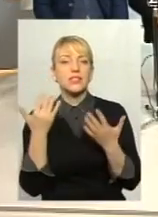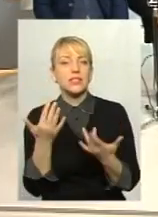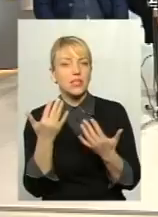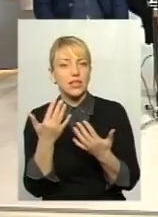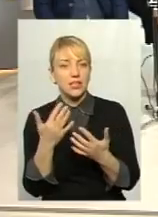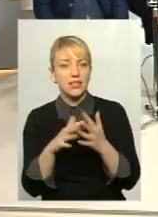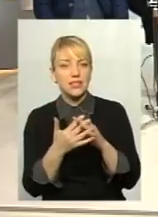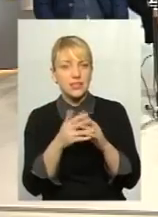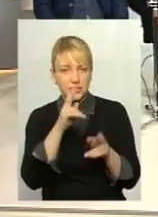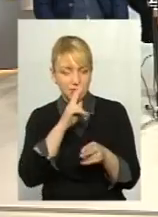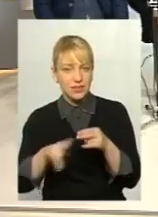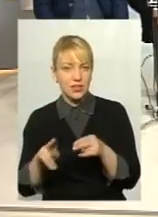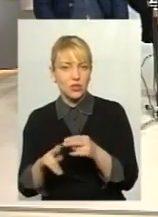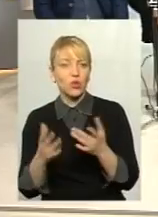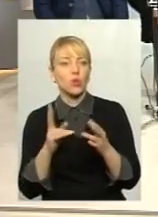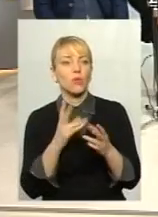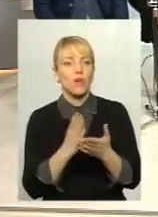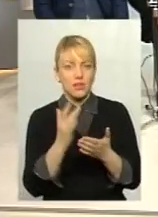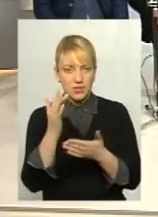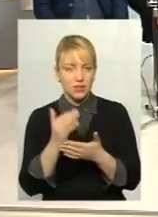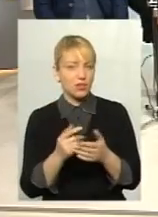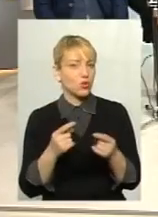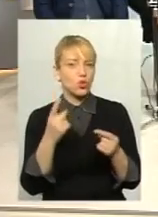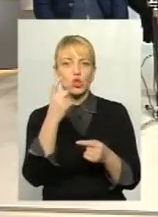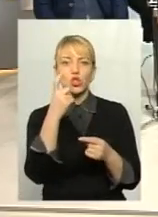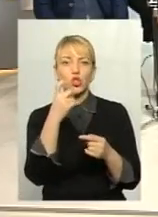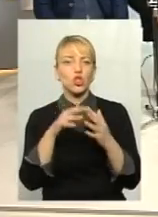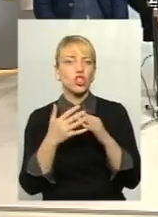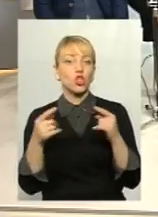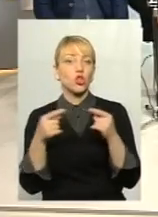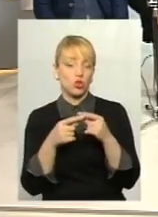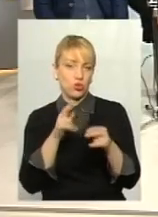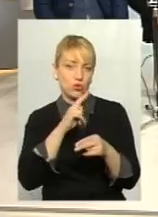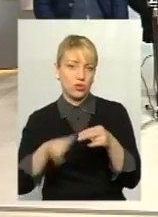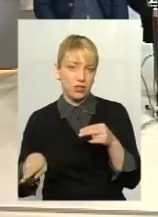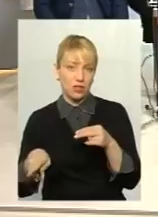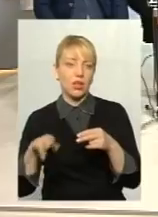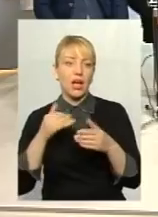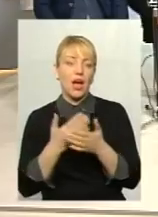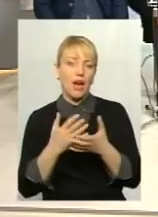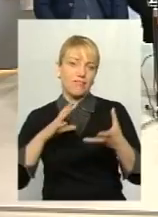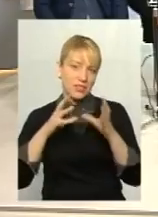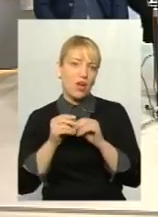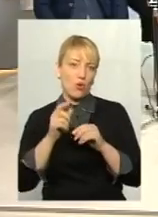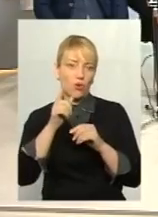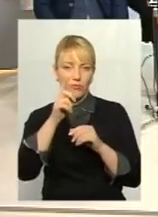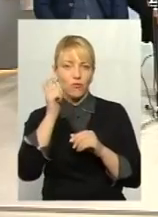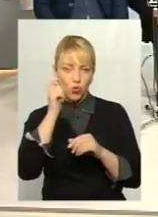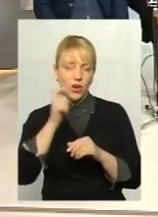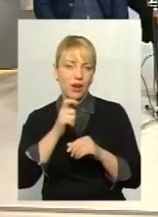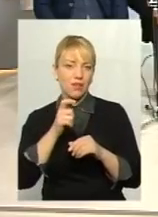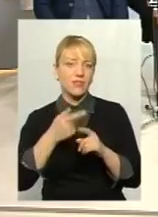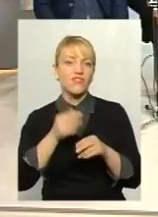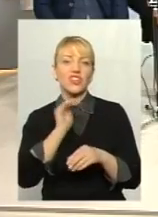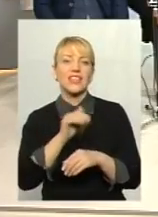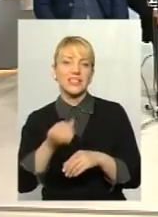сіл? Хтось має статистику? Більше статочно, а в цілому в країні це вже тисячами. А оптимізація?